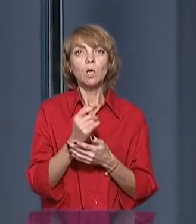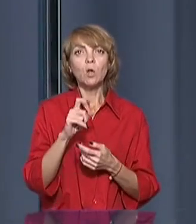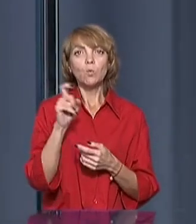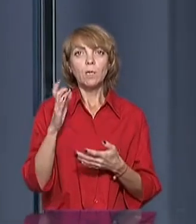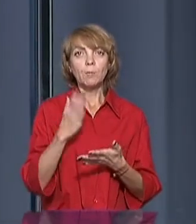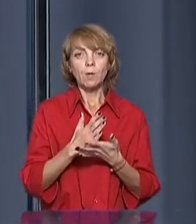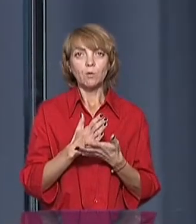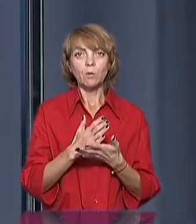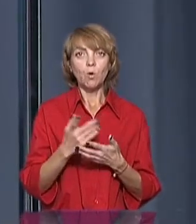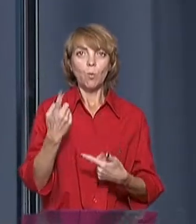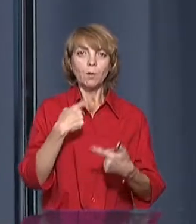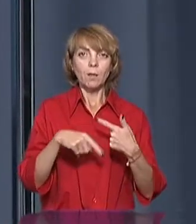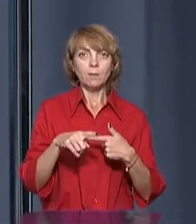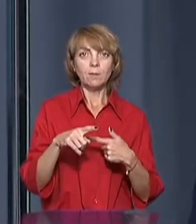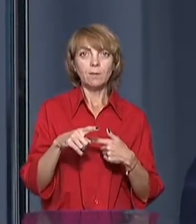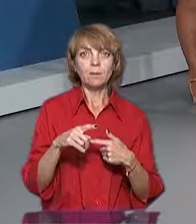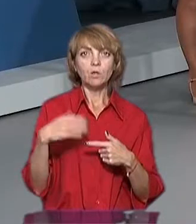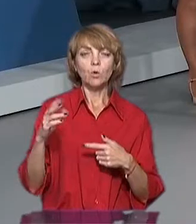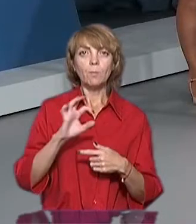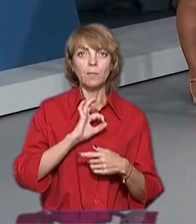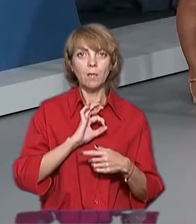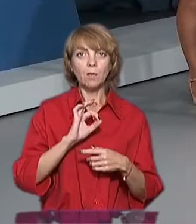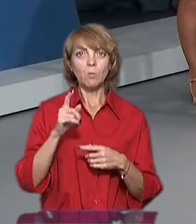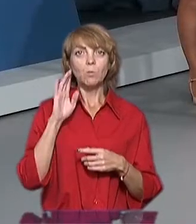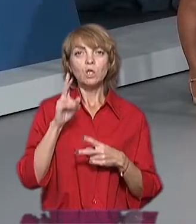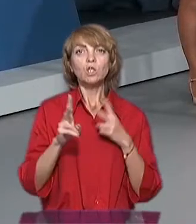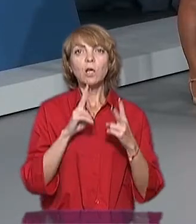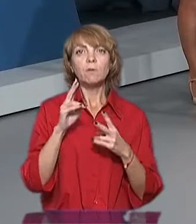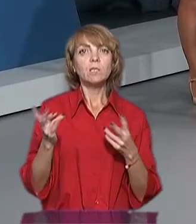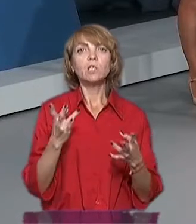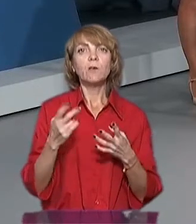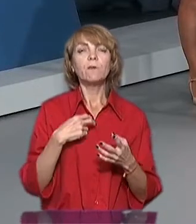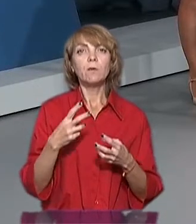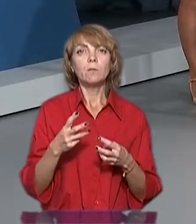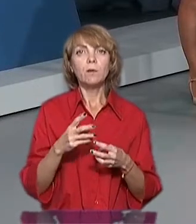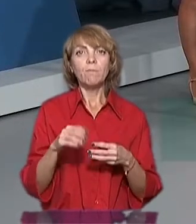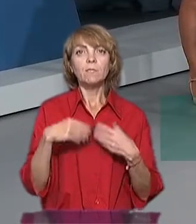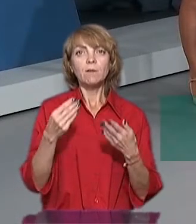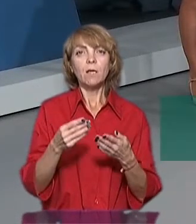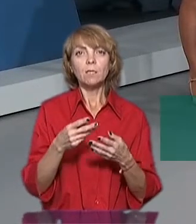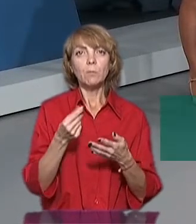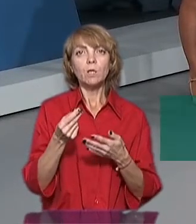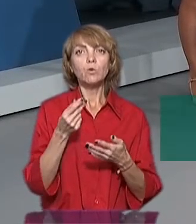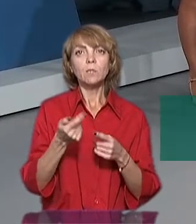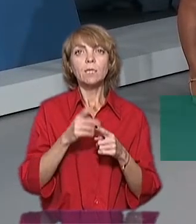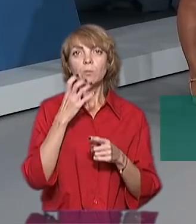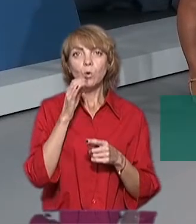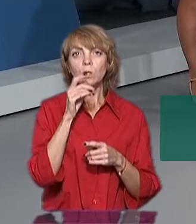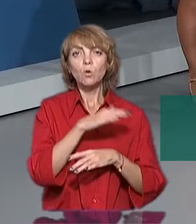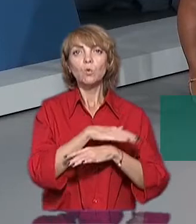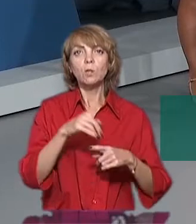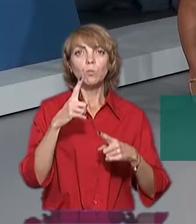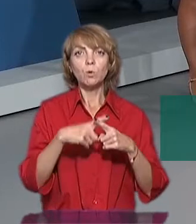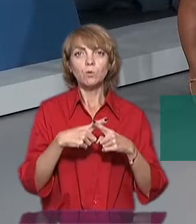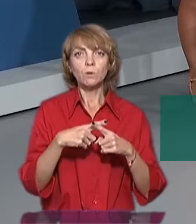мають обратну сторону медалі, а потім жалуються, зачем ви нам вставляєте платіжки за тепло, коли на вулиці